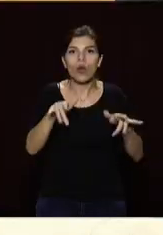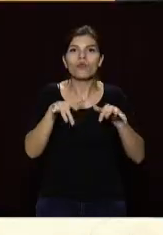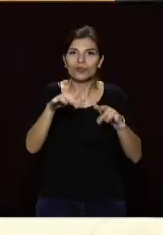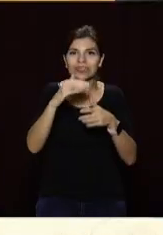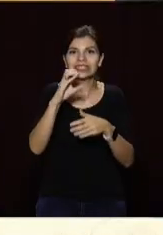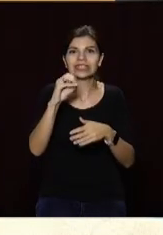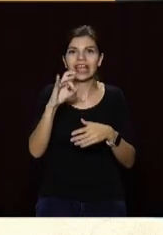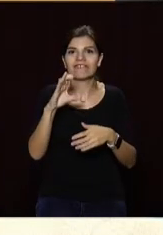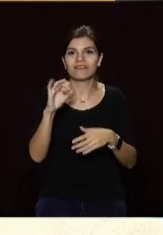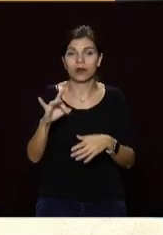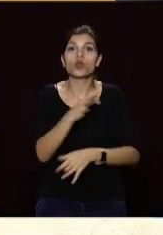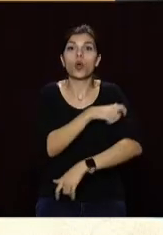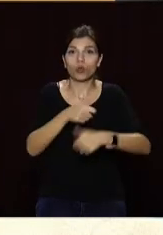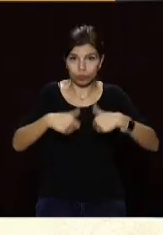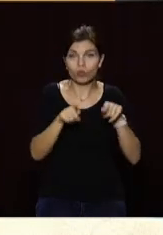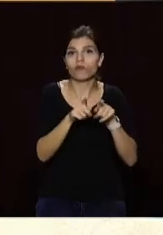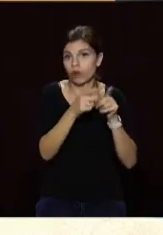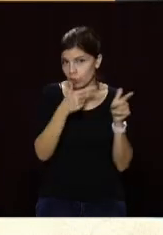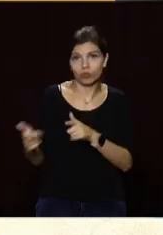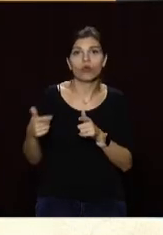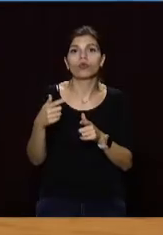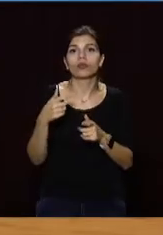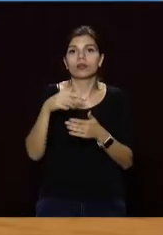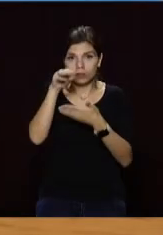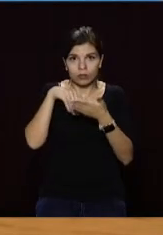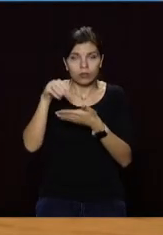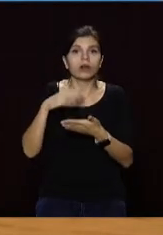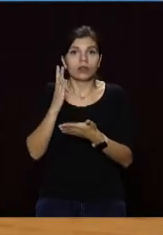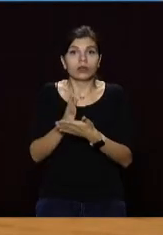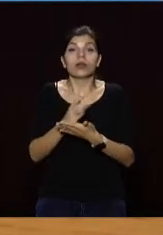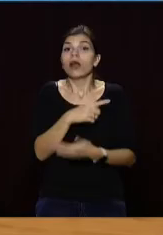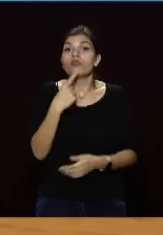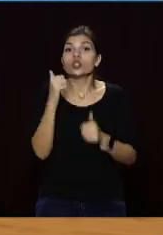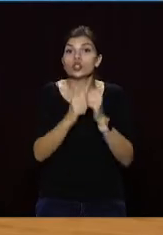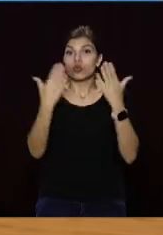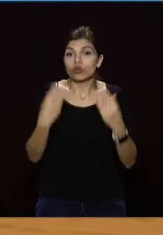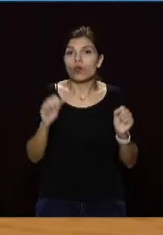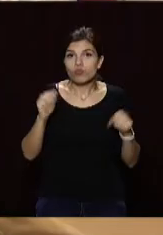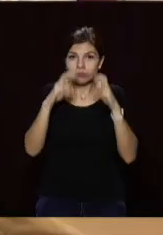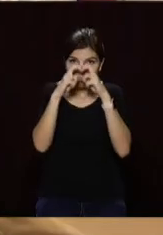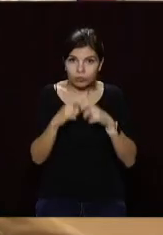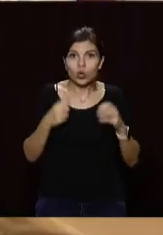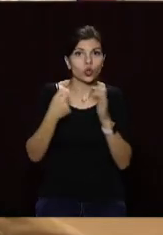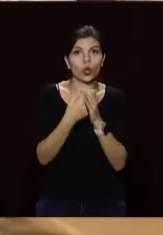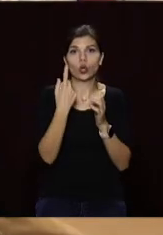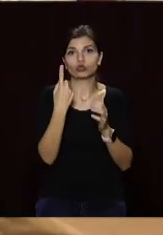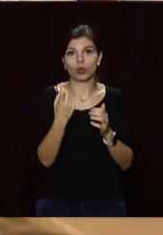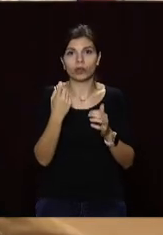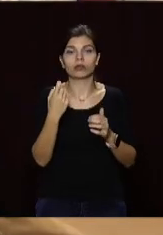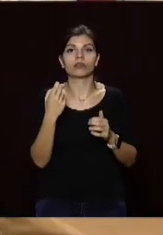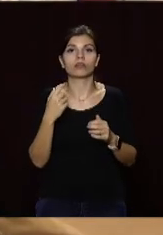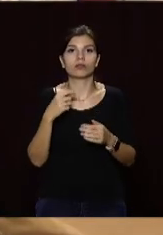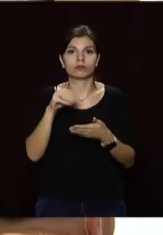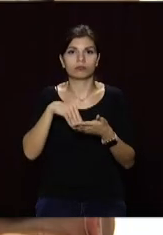Втім, у міській комісії готові до напливу. Кворум є. Говорять, щодня можуть опрацьовувати до сотні протоколів.